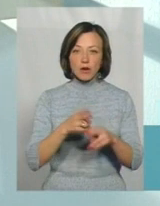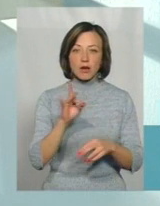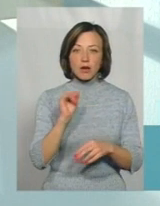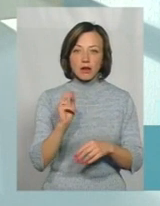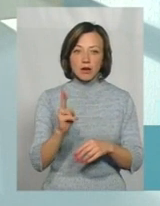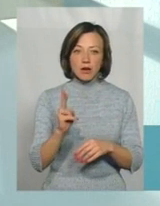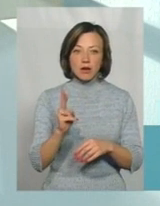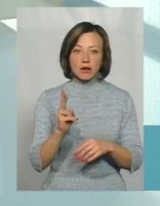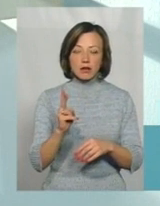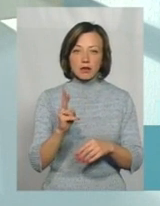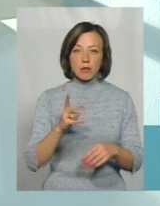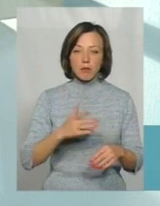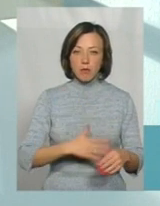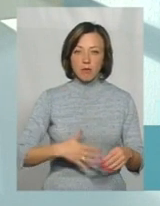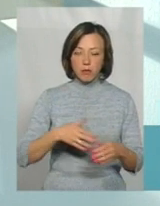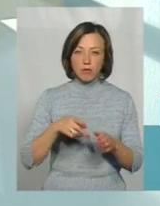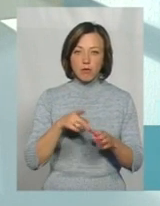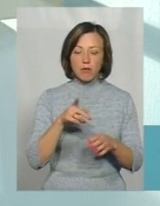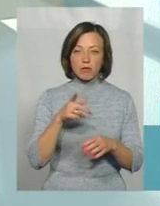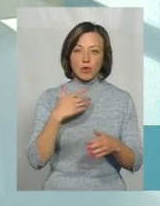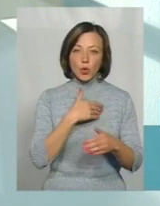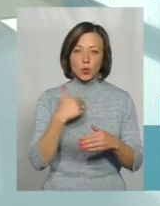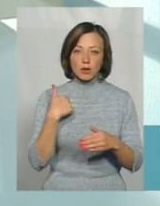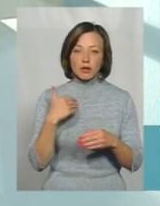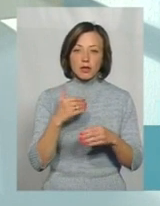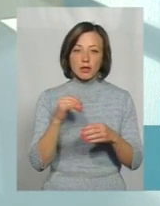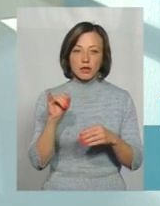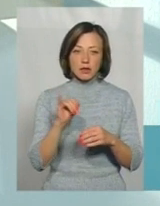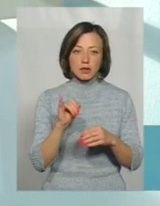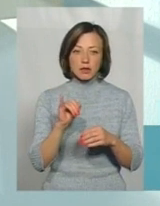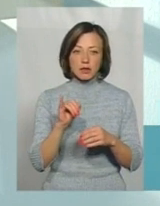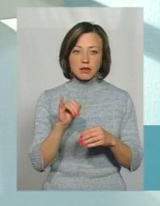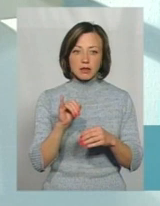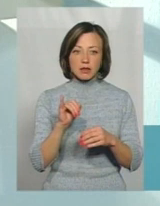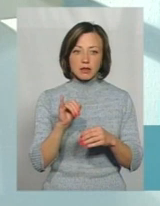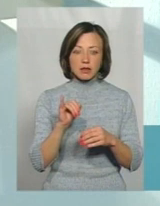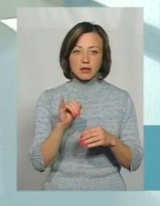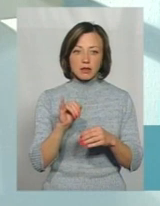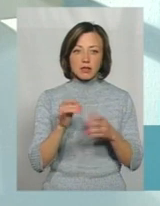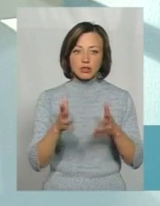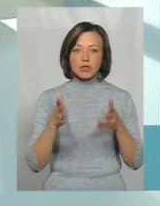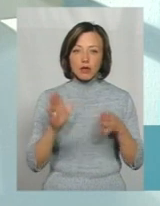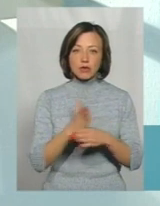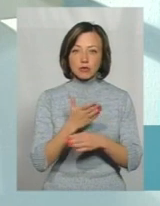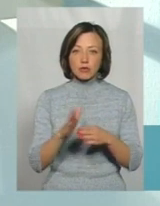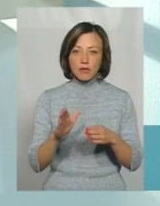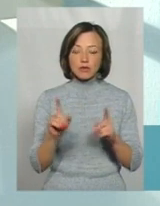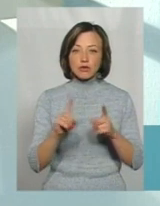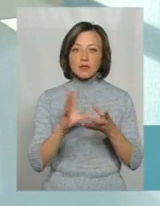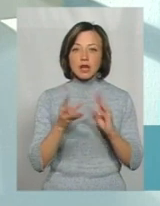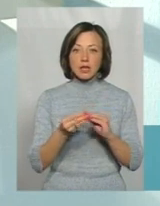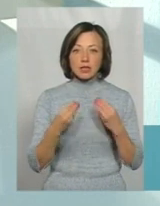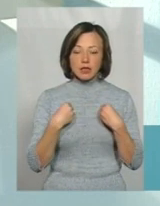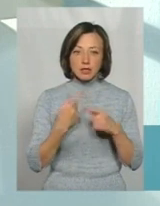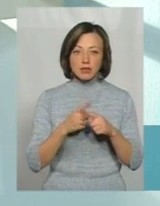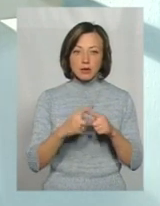передміхорової залози, рак молочної залози та колоректальний рак. Тобто, таке чітке розмежування. І що, взагалі, нам дає